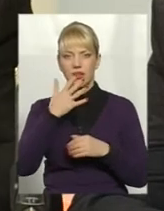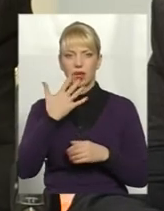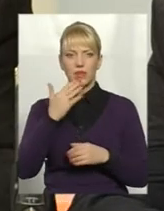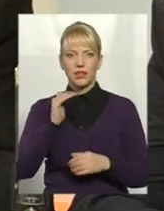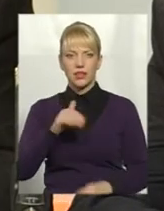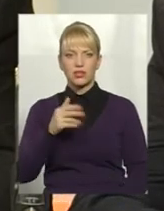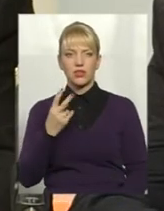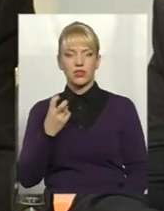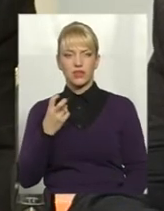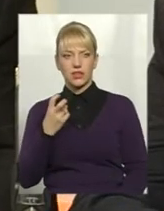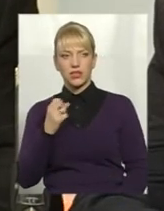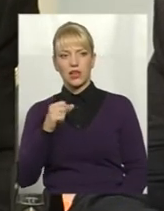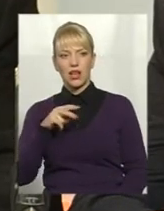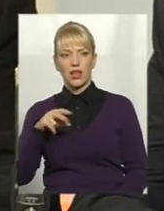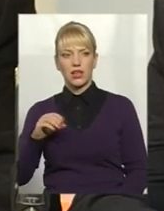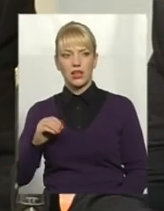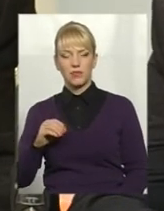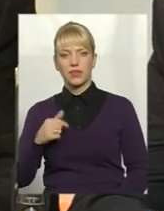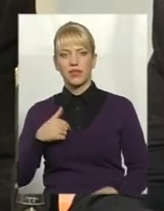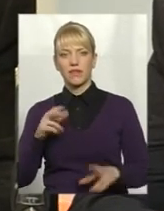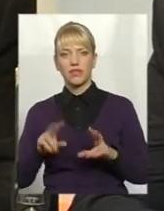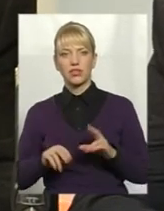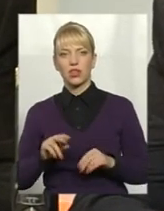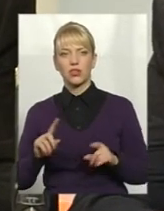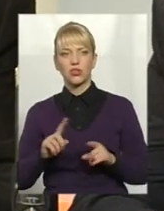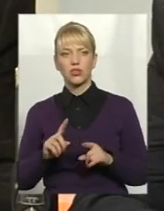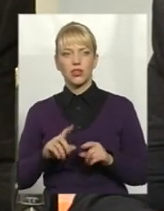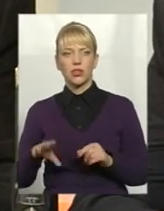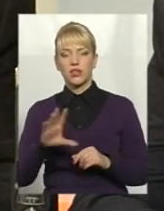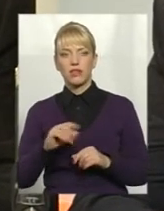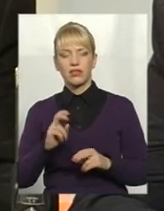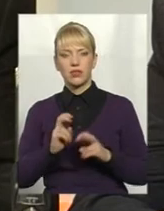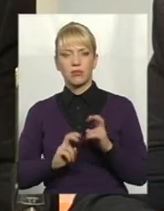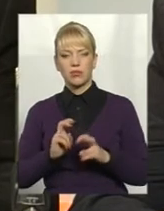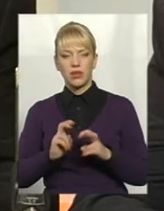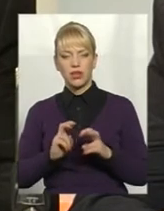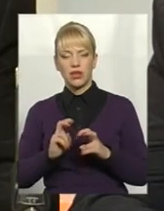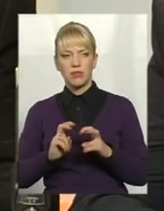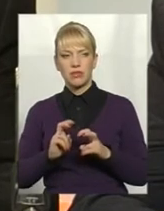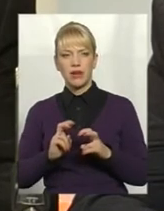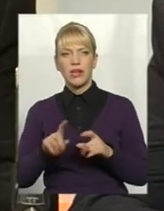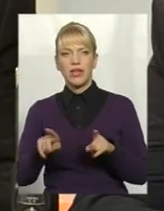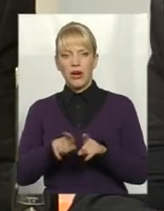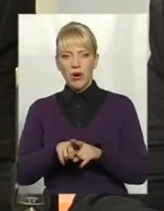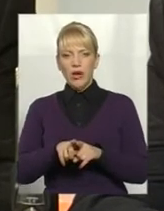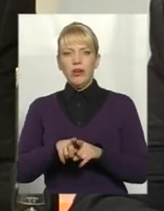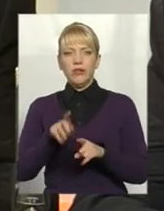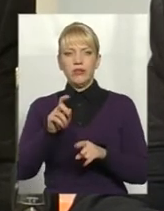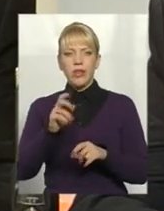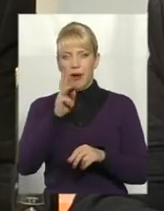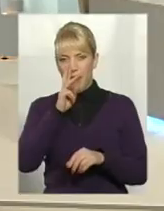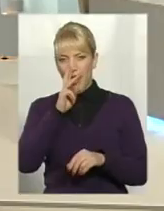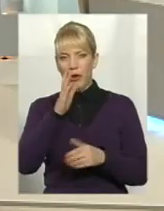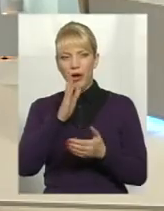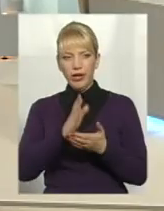середня заробітна плата. Але я вважаю, що не всі підприємства таку заробітну плату на сьогоднішній день спроможні платити.